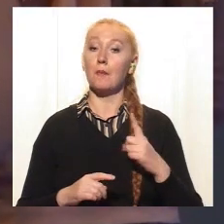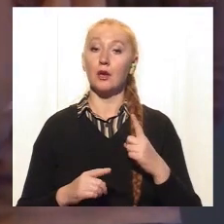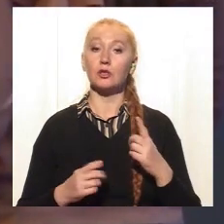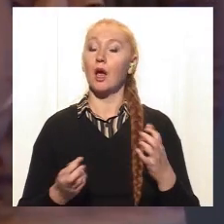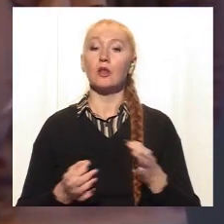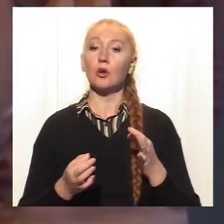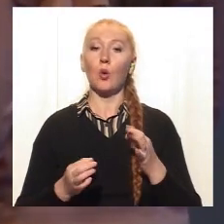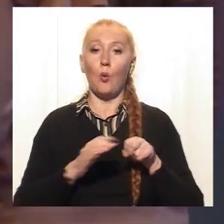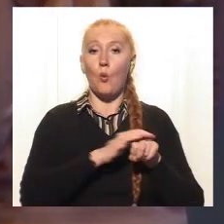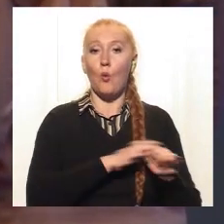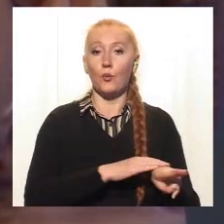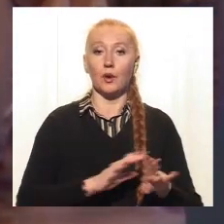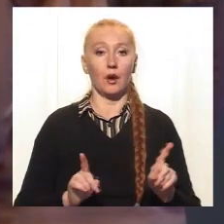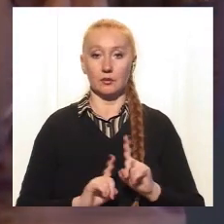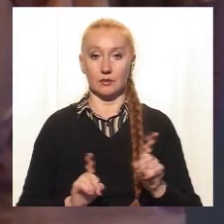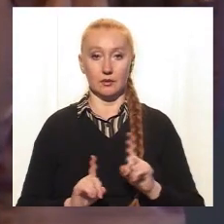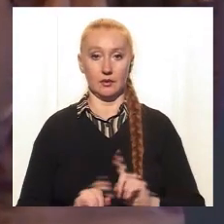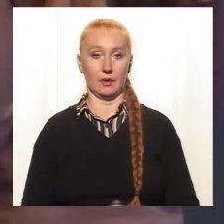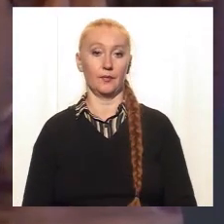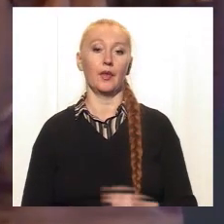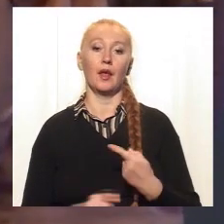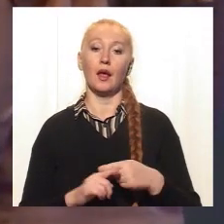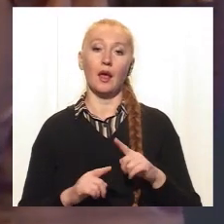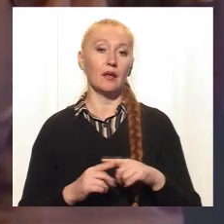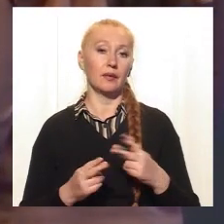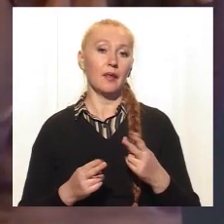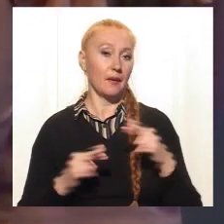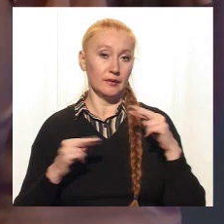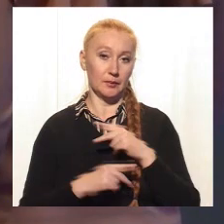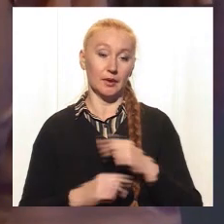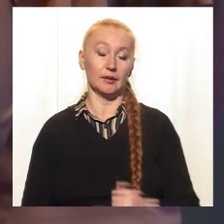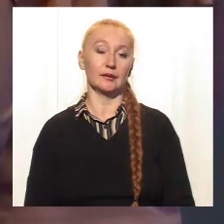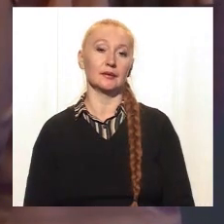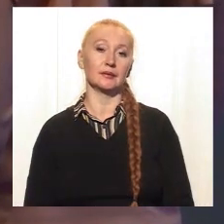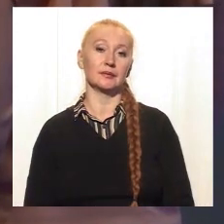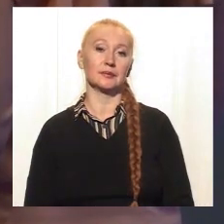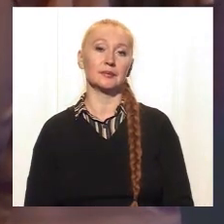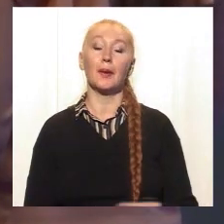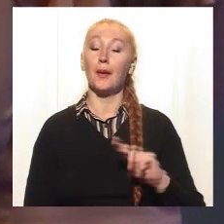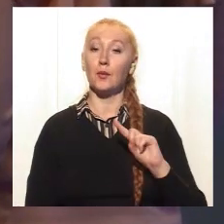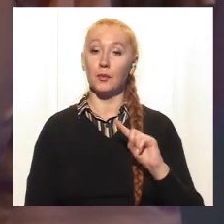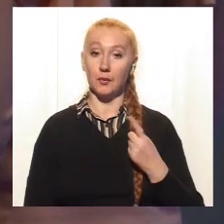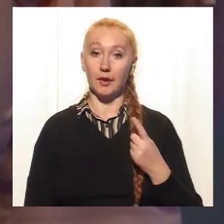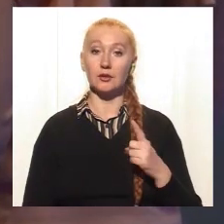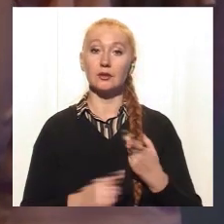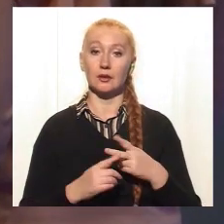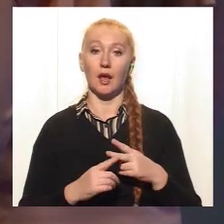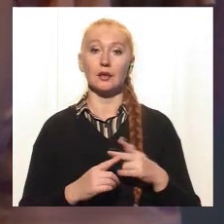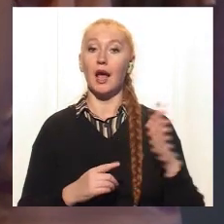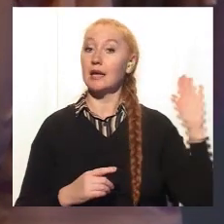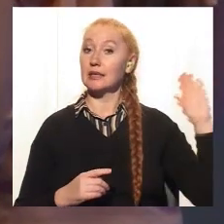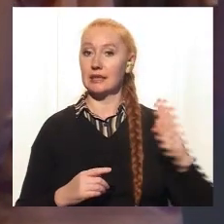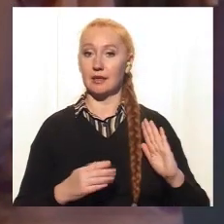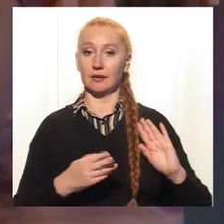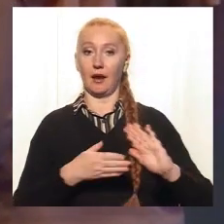вбігати, неможливо вбіжати від собаки, це безглуздо. Треба, перш за все, стати до стіни